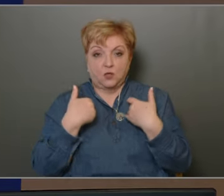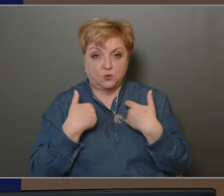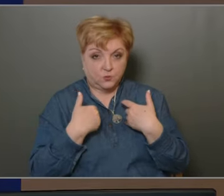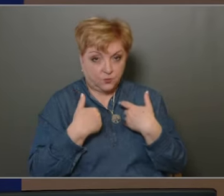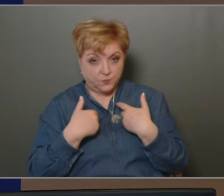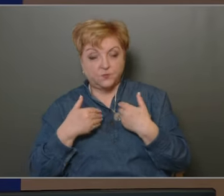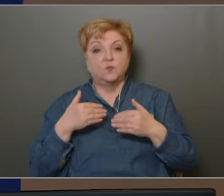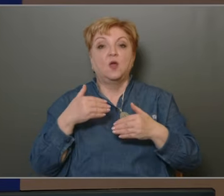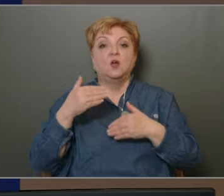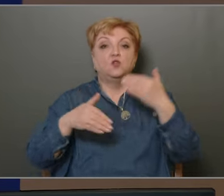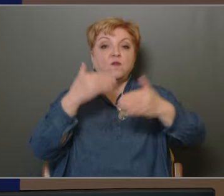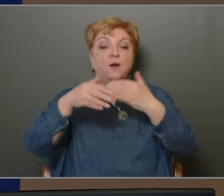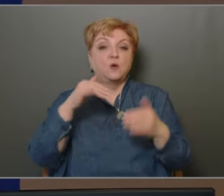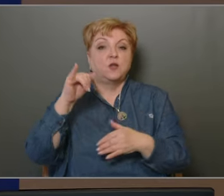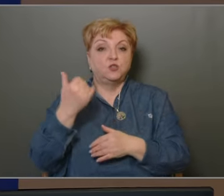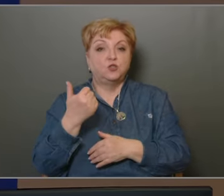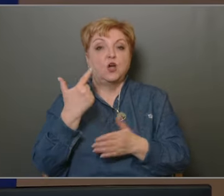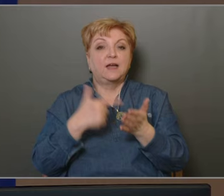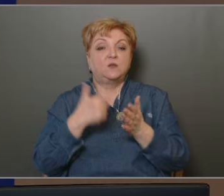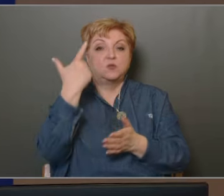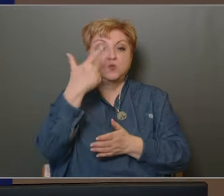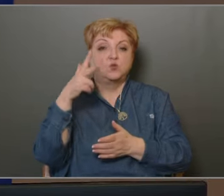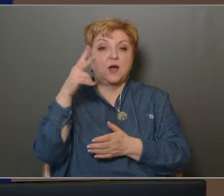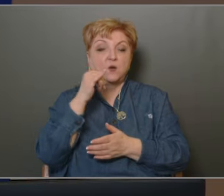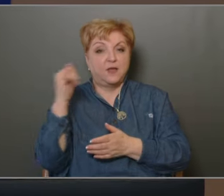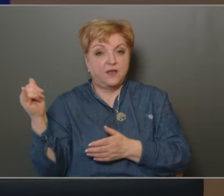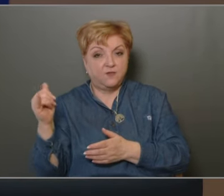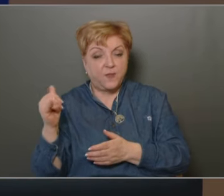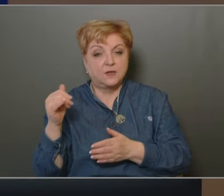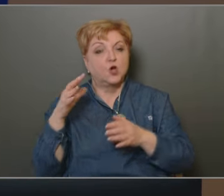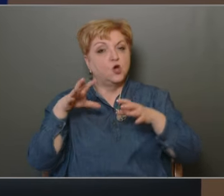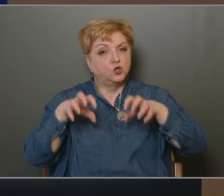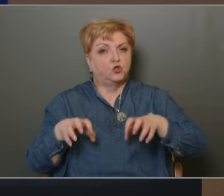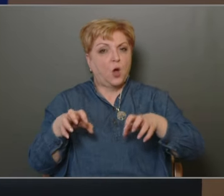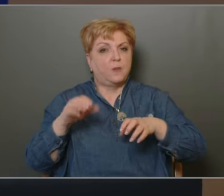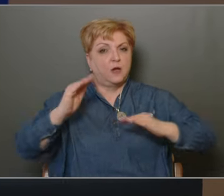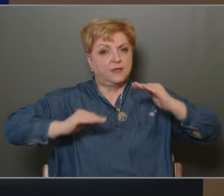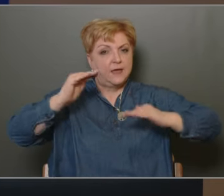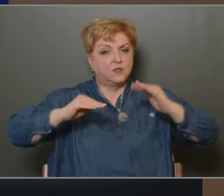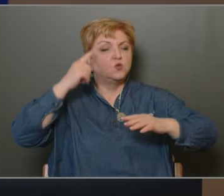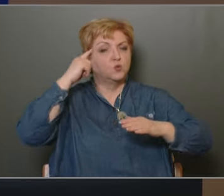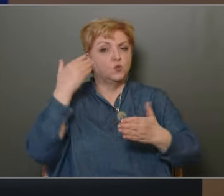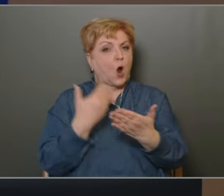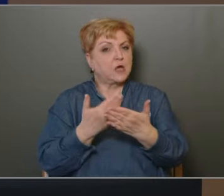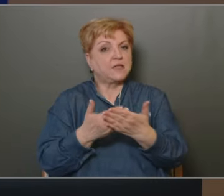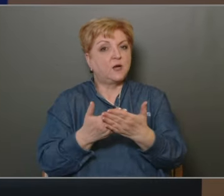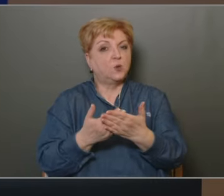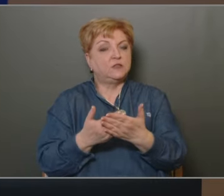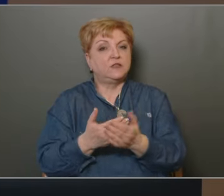Továbbra is a 2023-ében stabilan, kiegyensúlyozottan tudtunk gazdálkodni.